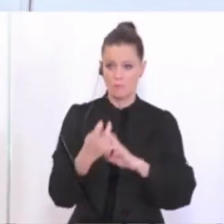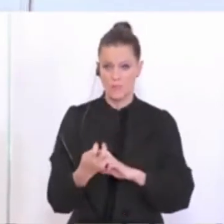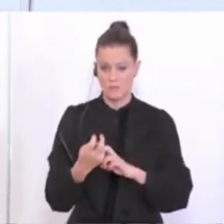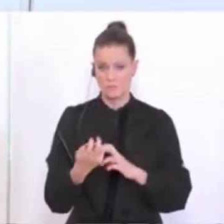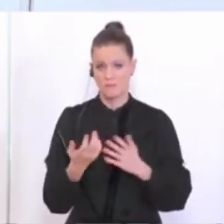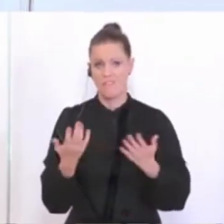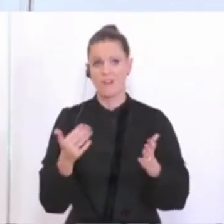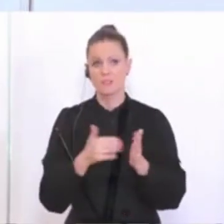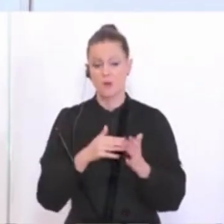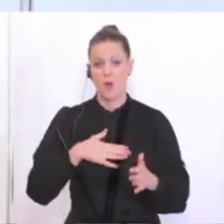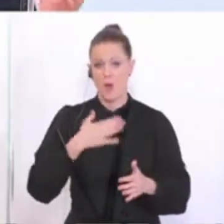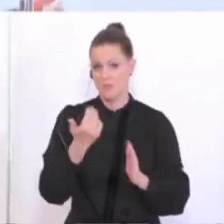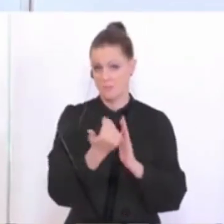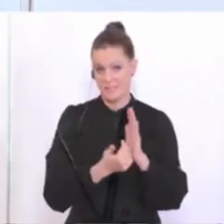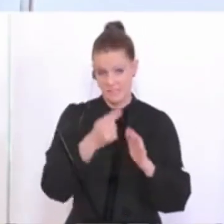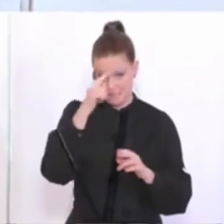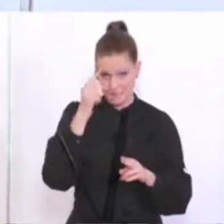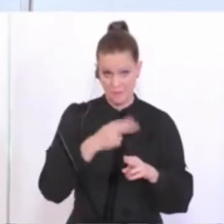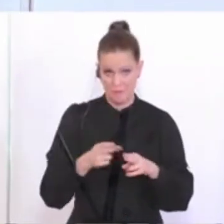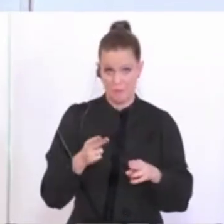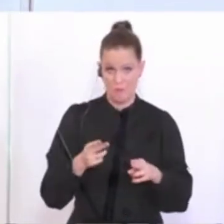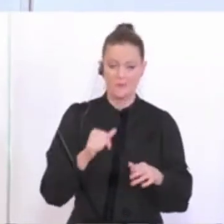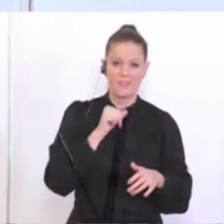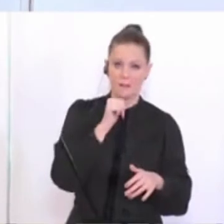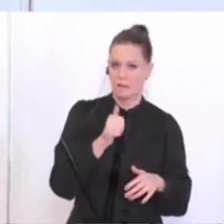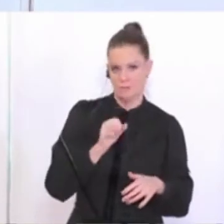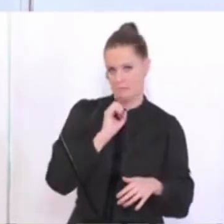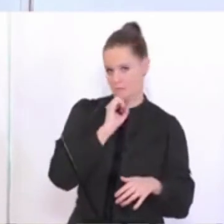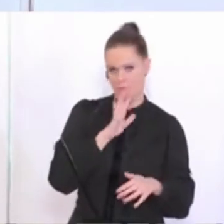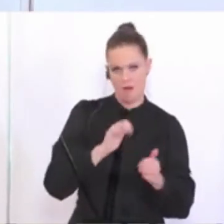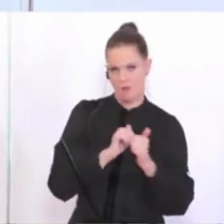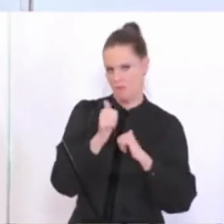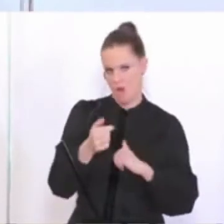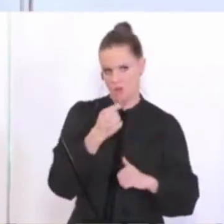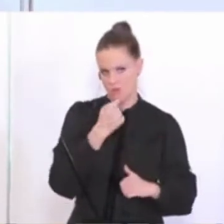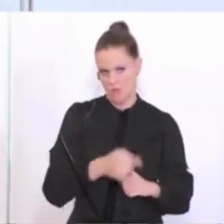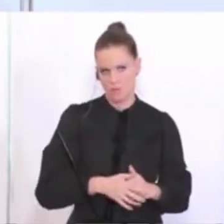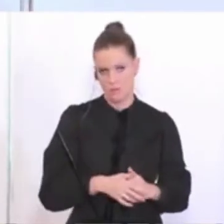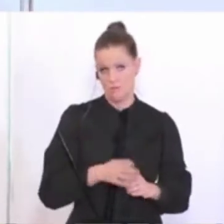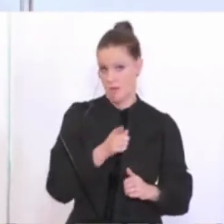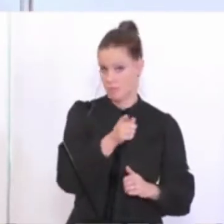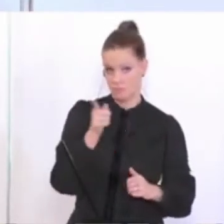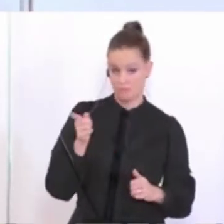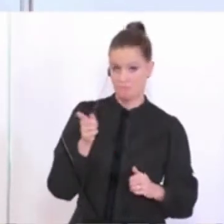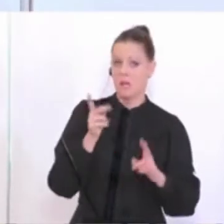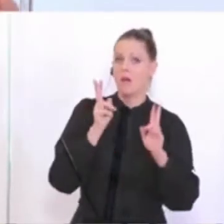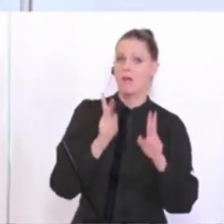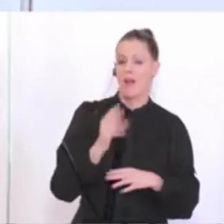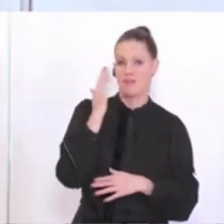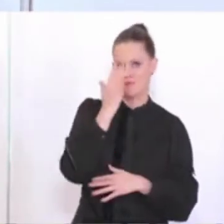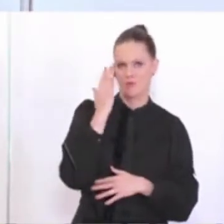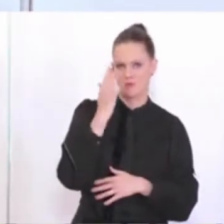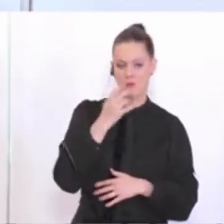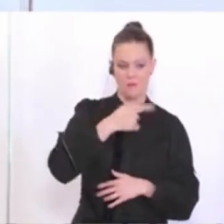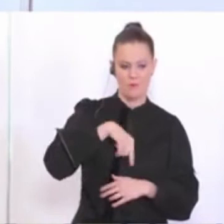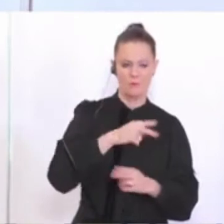sinnvoll oder gerechtfertigt sind, will ich auch nicht vorgreifen. Aber die können sich das jedenfalls vorstellen. Für uns ist